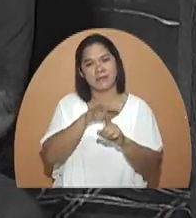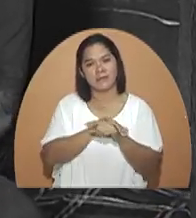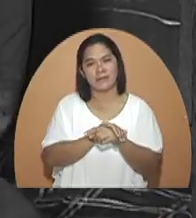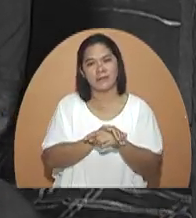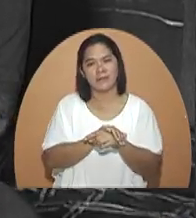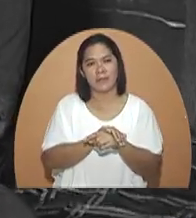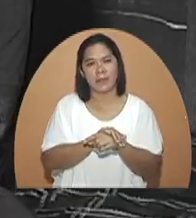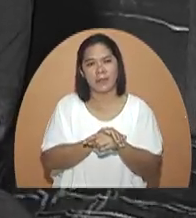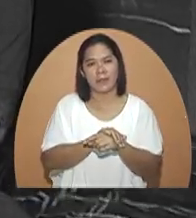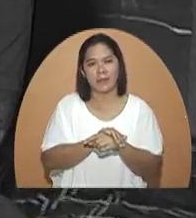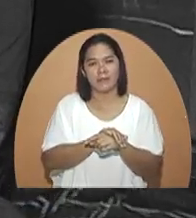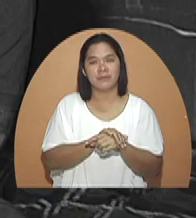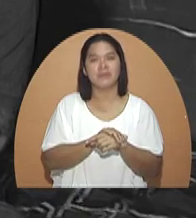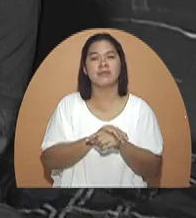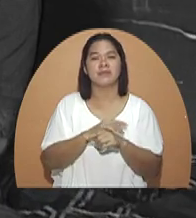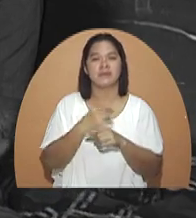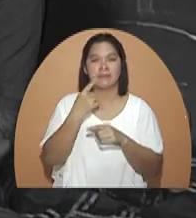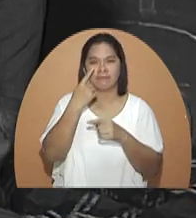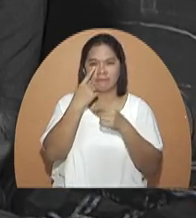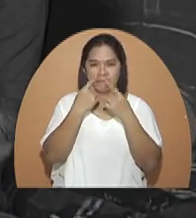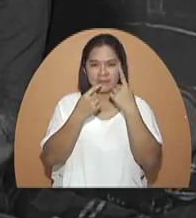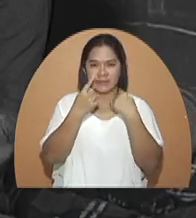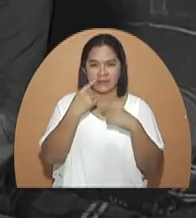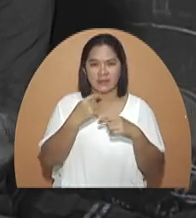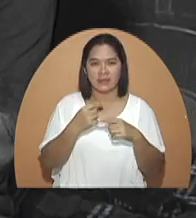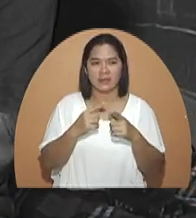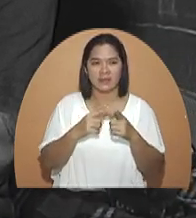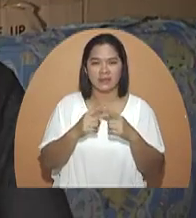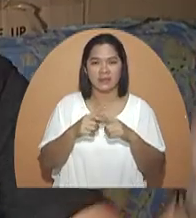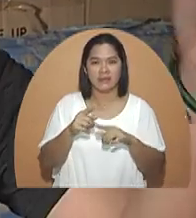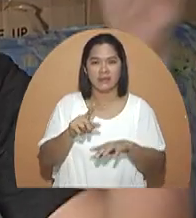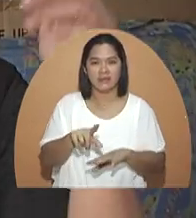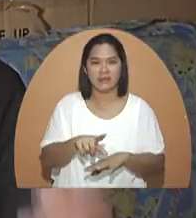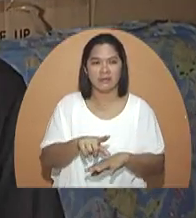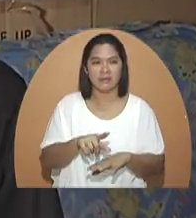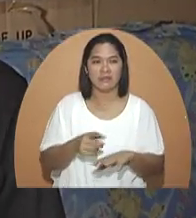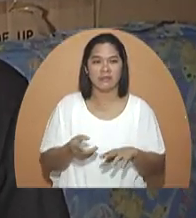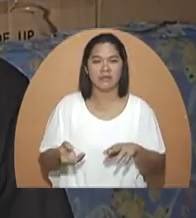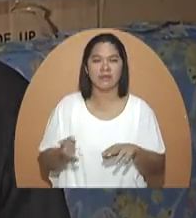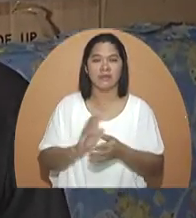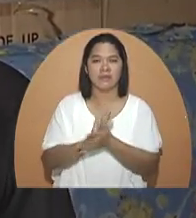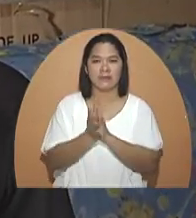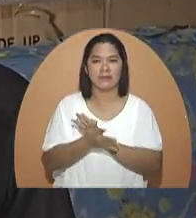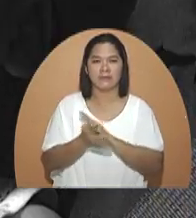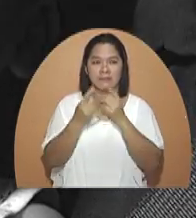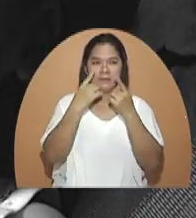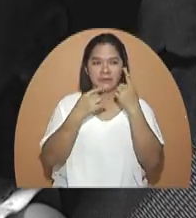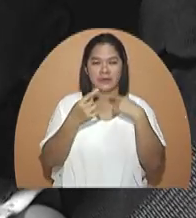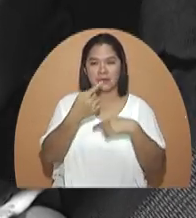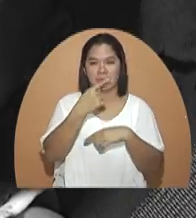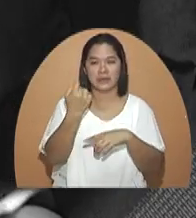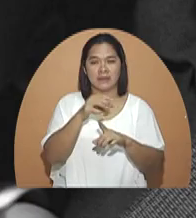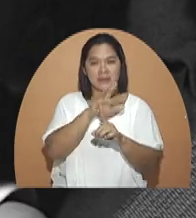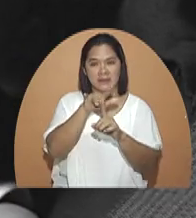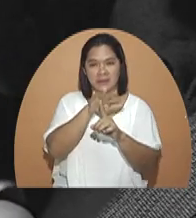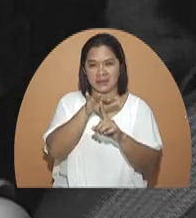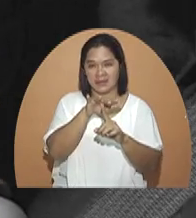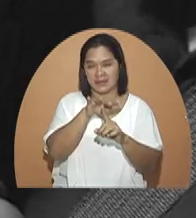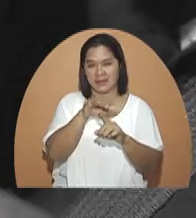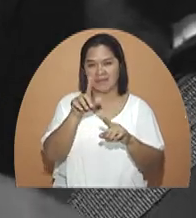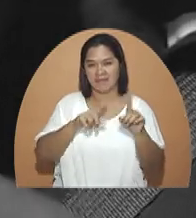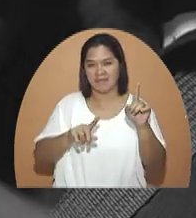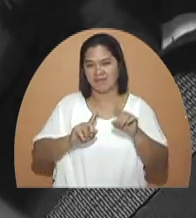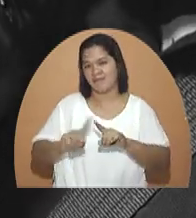ano na siya yung luluwa na habang tumatagal po gumanyan na yung mata niya. Dahil sa napansin